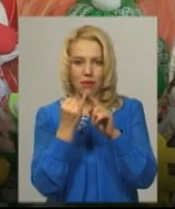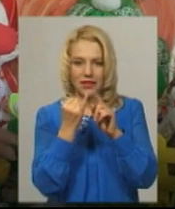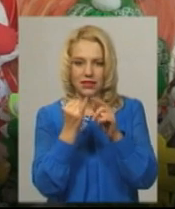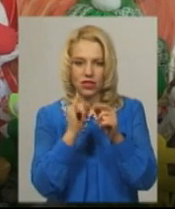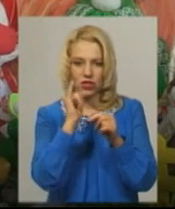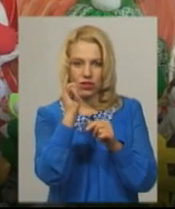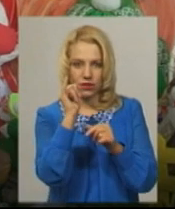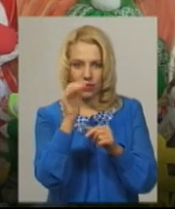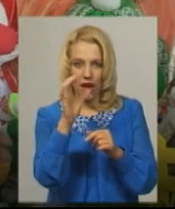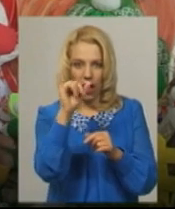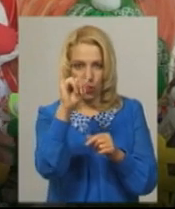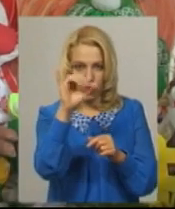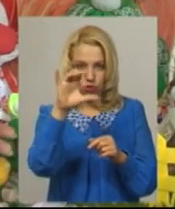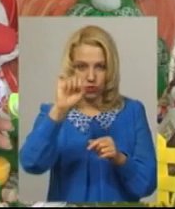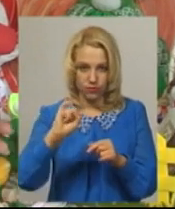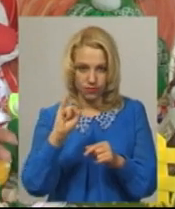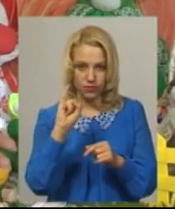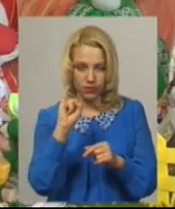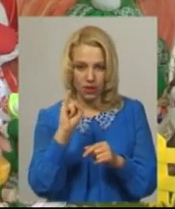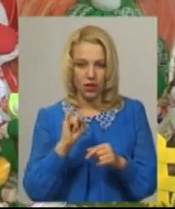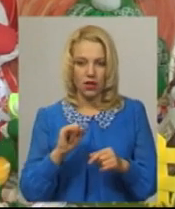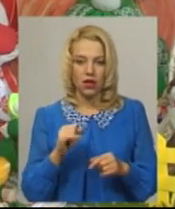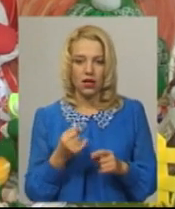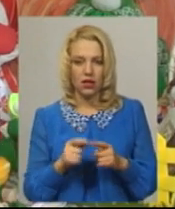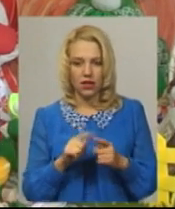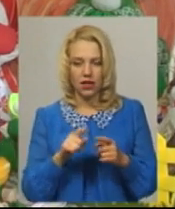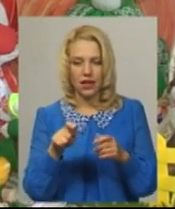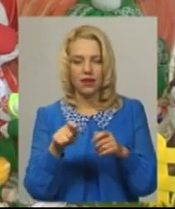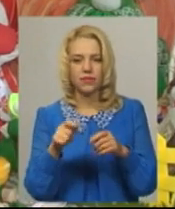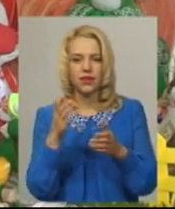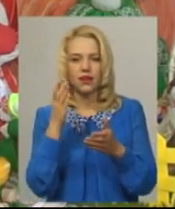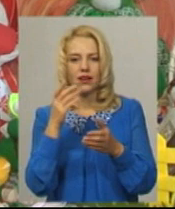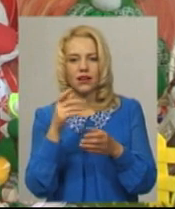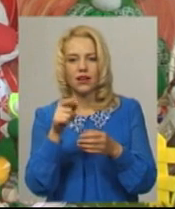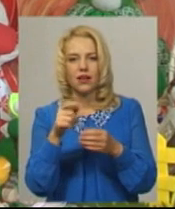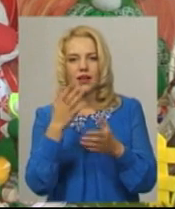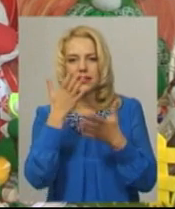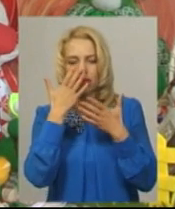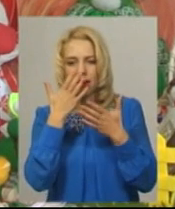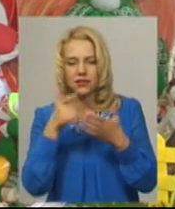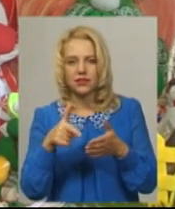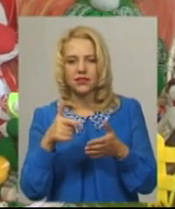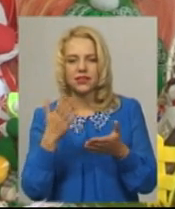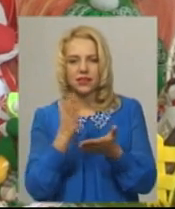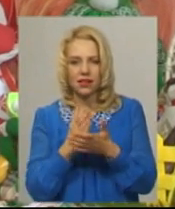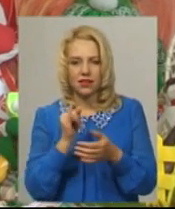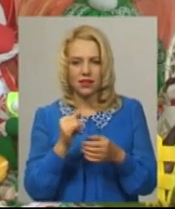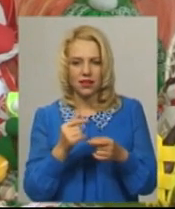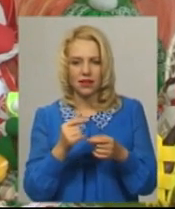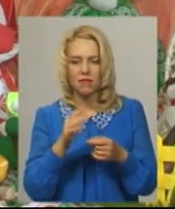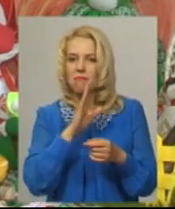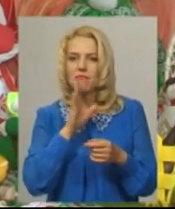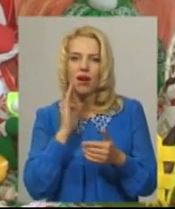кулачок. Тканина мала на собі аромат мами, і дитина підсвідомо відчувала, що мама завжди з нею.